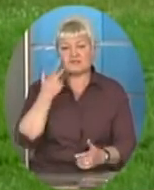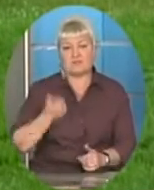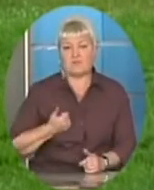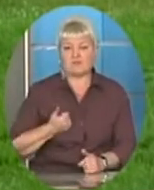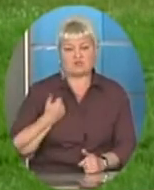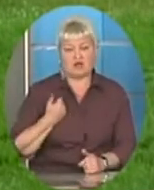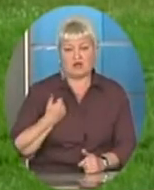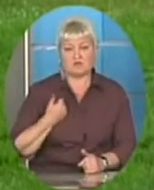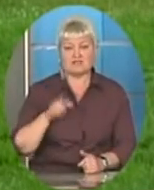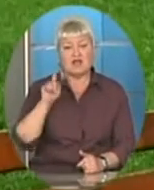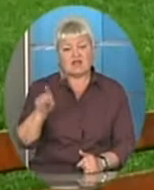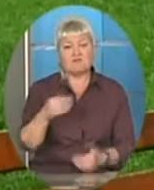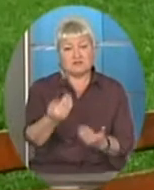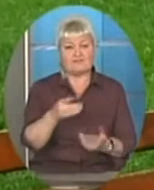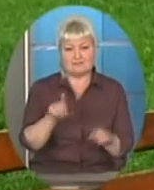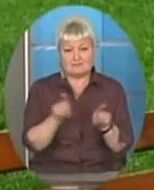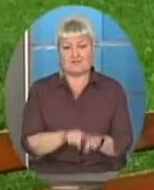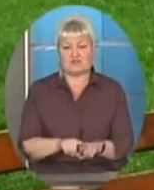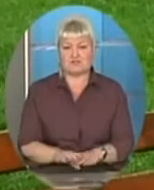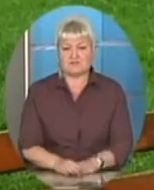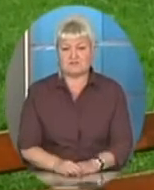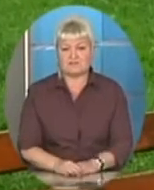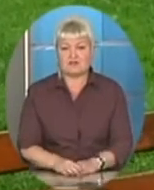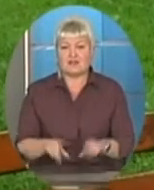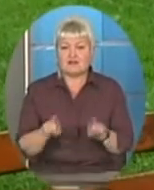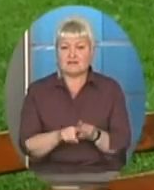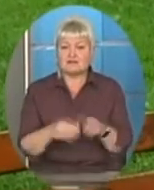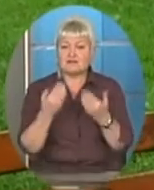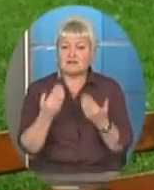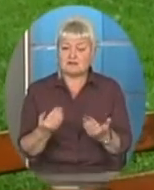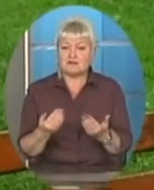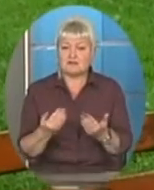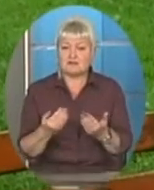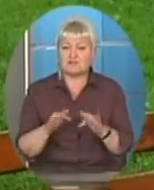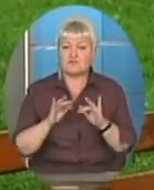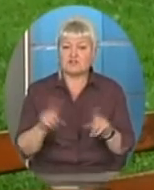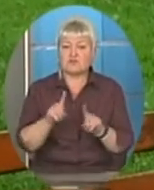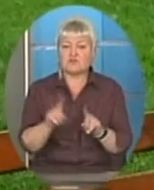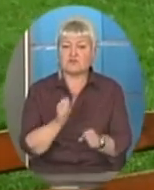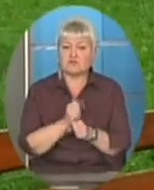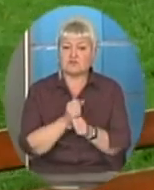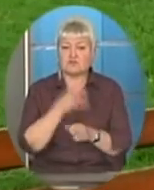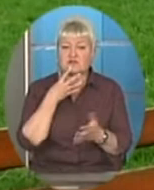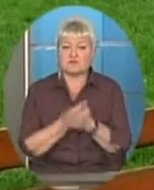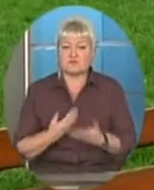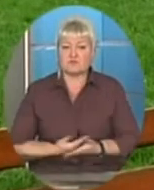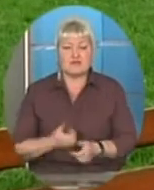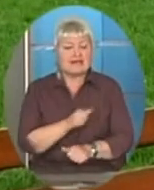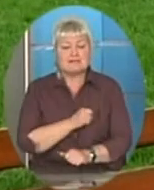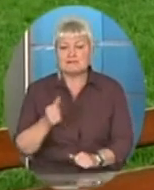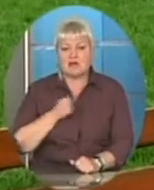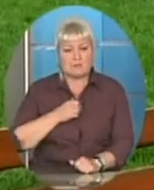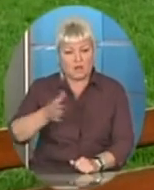і вони мною теж. Самий такий поступ, який я в тому житті зробила, самий розумний і